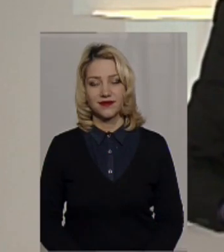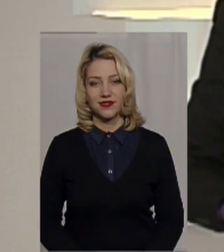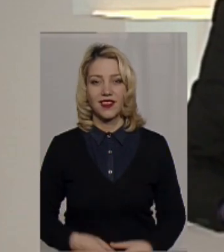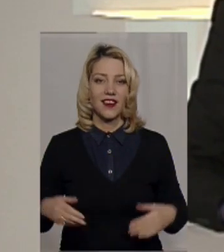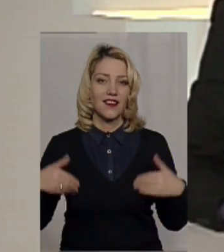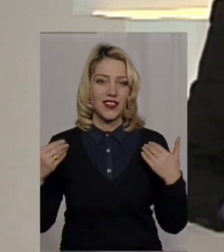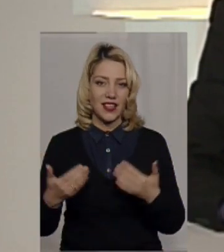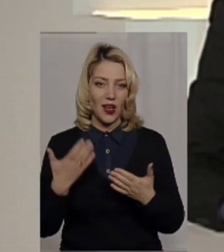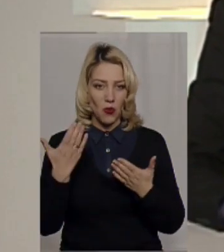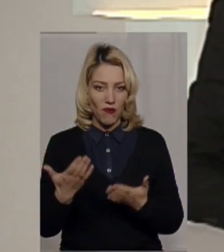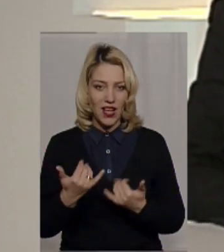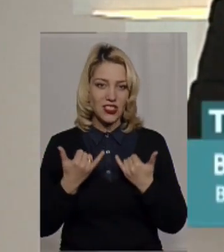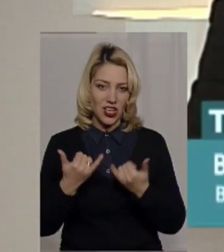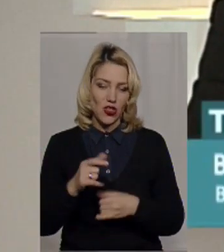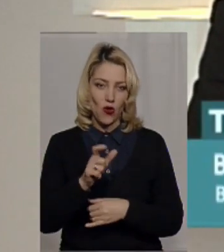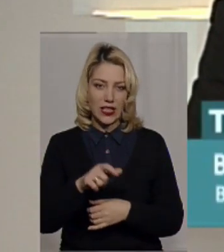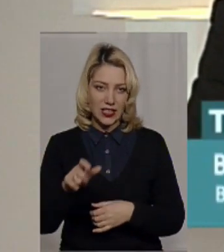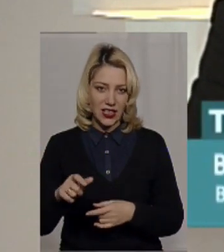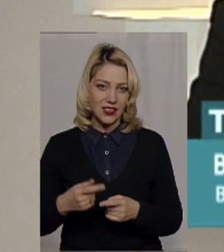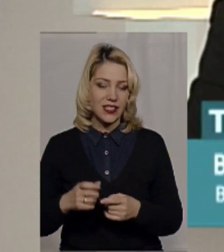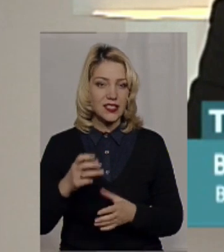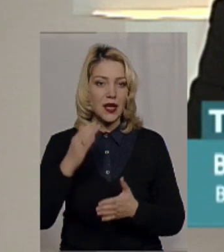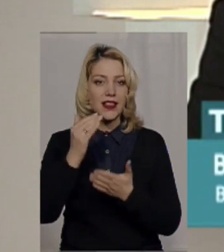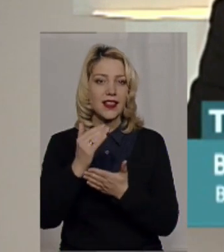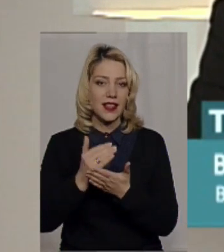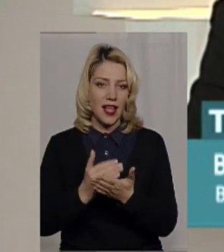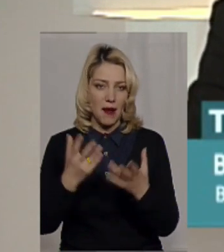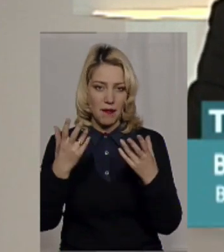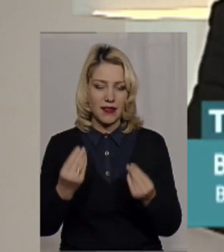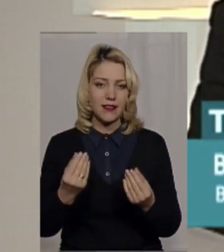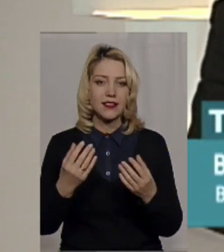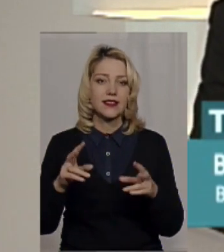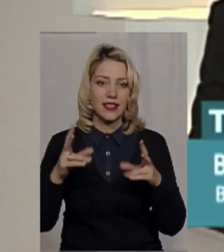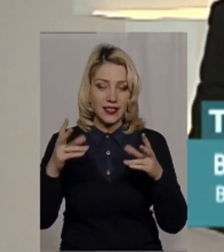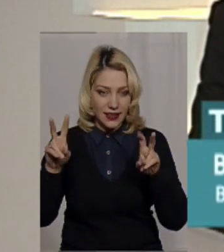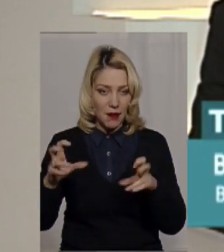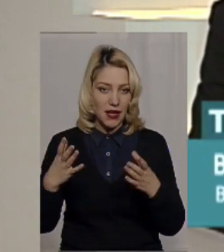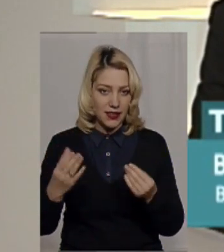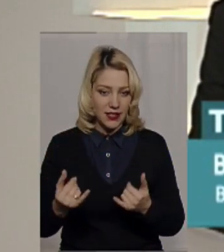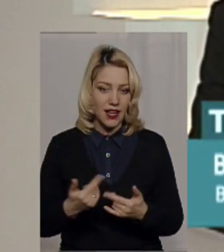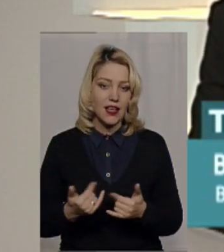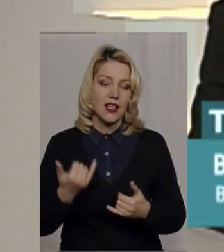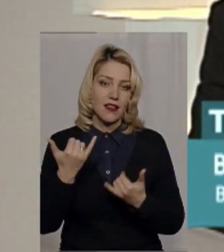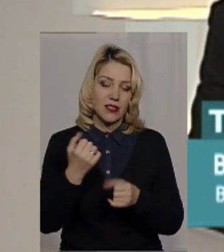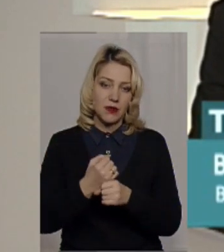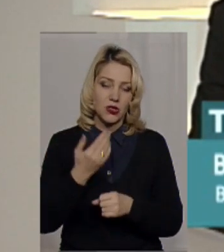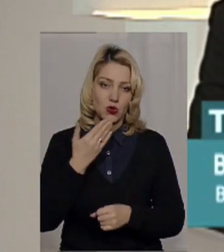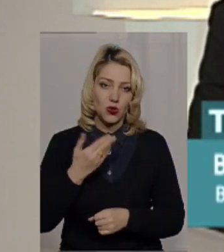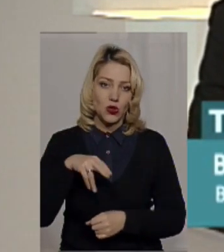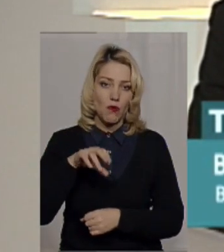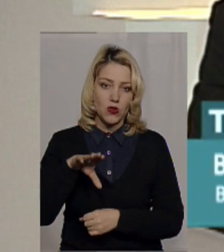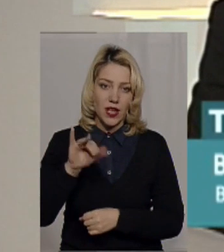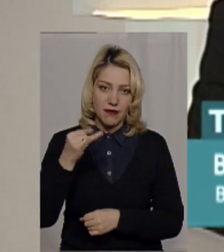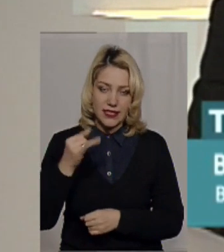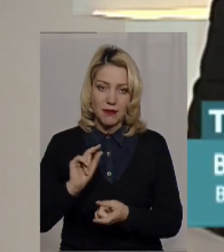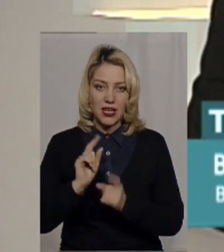Мої вітання, шановні телеглядачі, в ефірі програма «Тема дня Хмельницький» в студії Віталій Постемський та перекладач на жестову мову Оксана